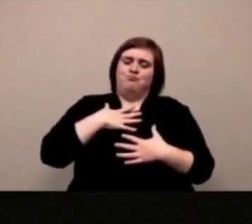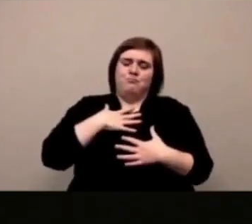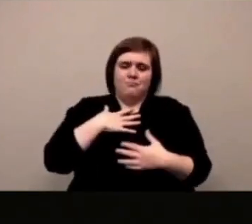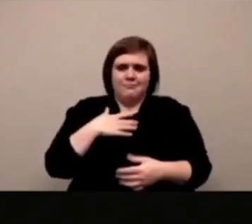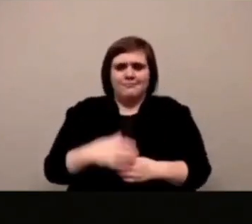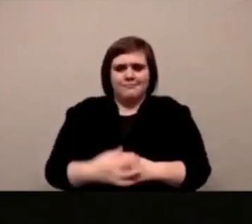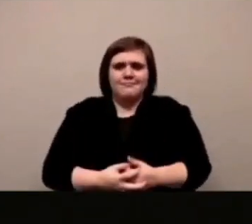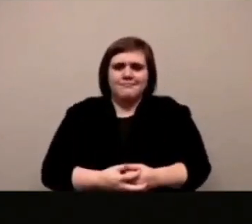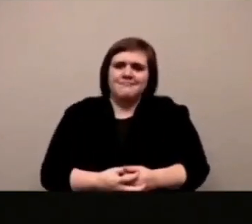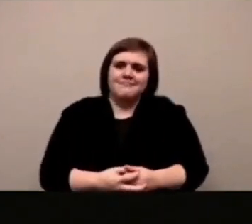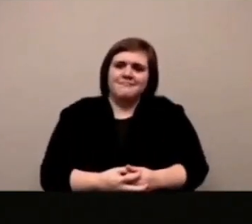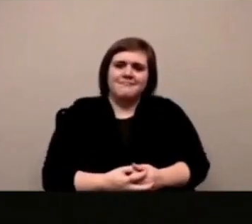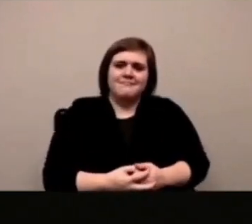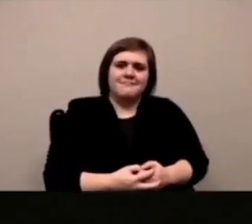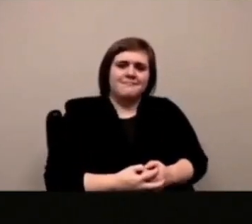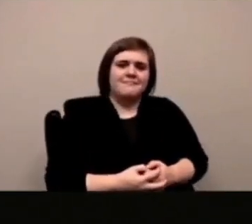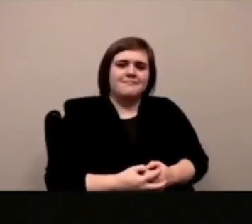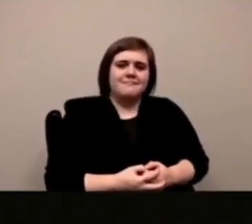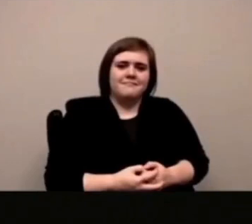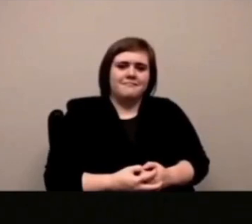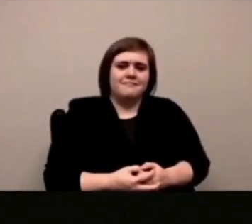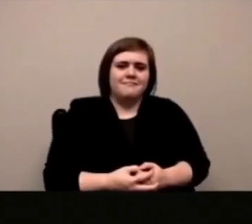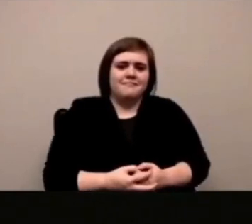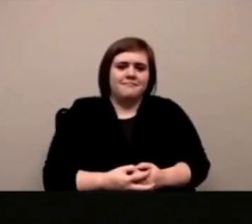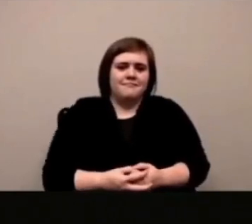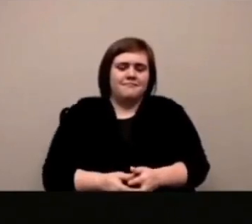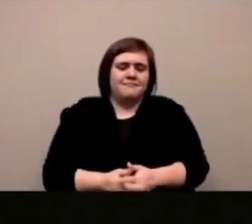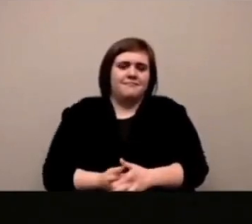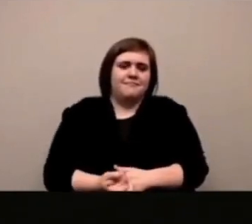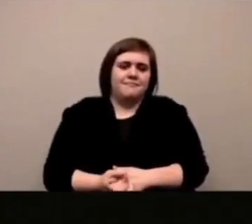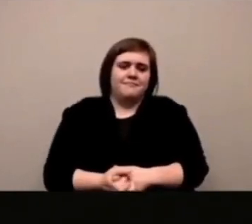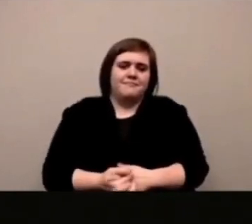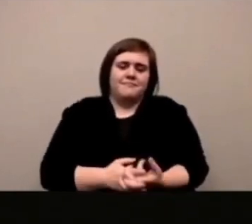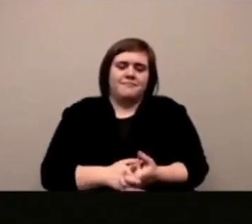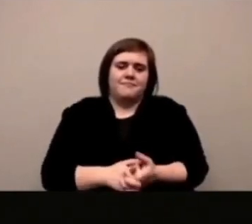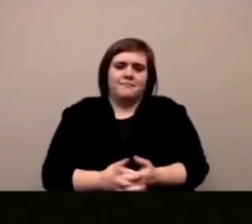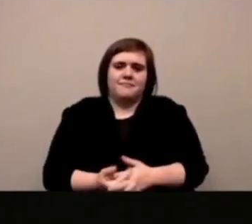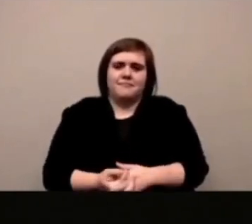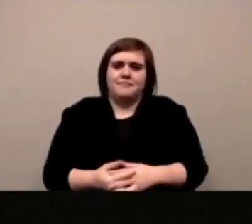interessante perché siccome era molto trasparente si vedeva abbastanza bene nella tua faccia